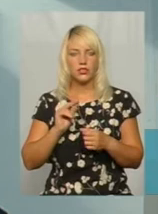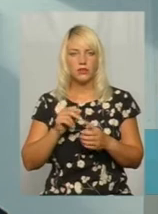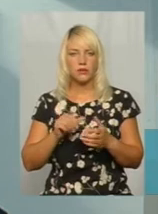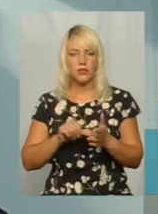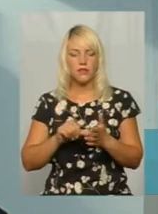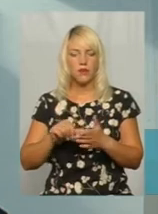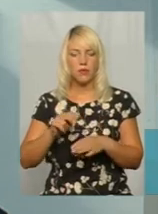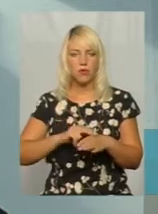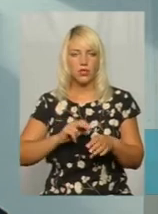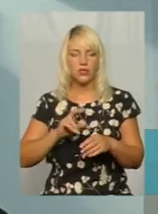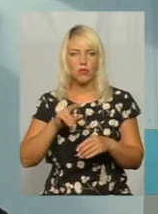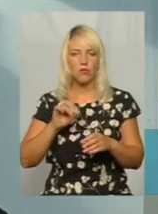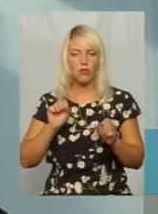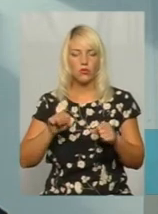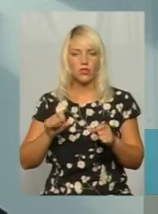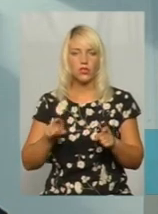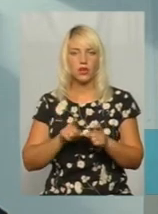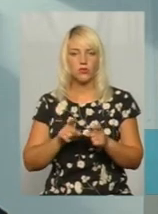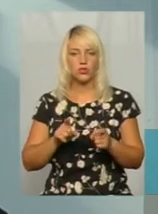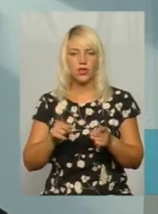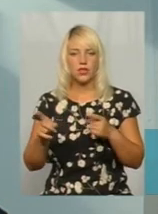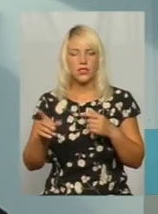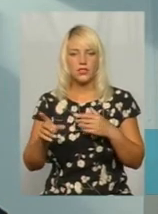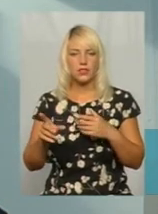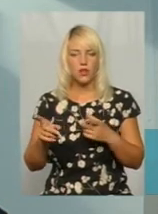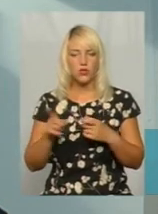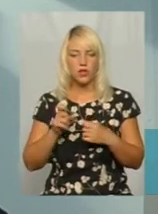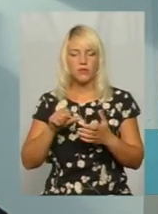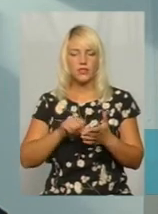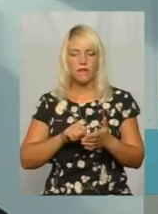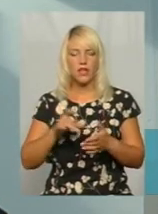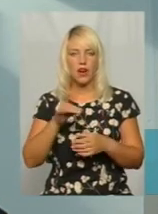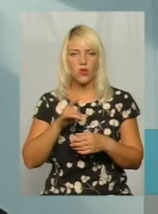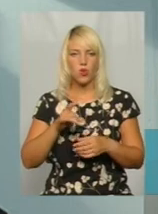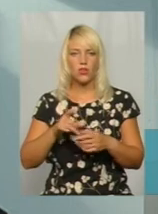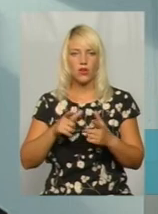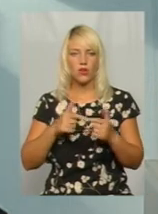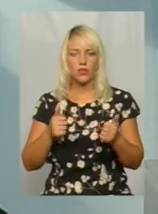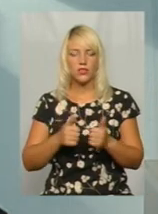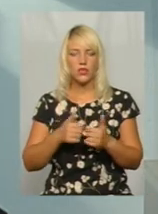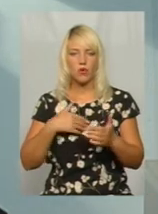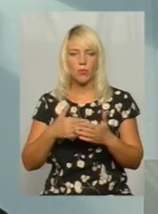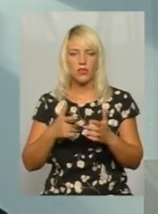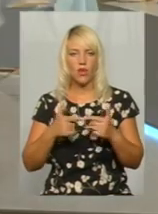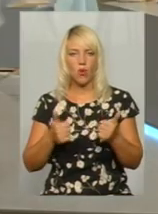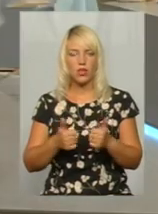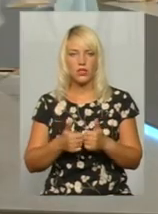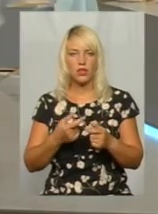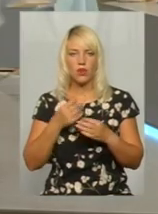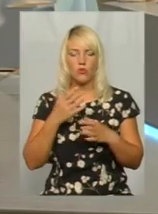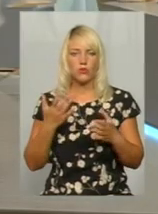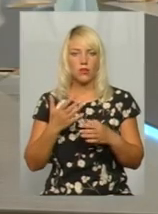По можливості також залучаються представники районних державної адміністрації, громадських організацій, тобто будь-яка громадська організація чи